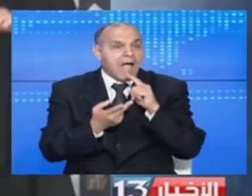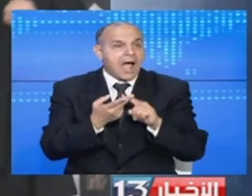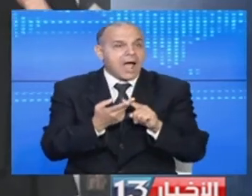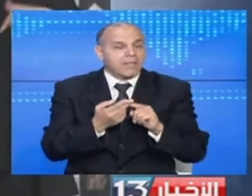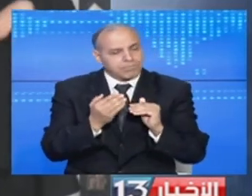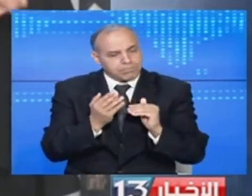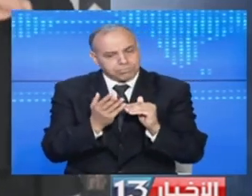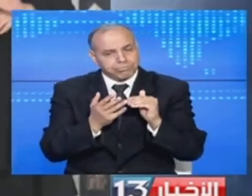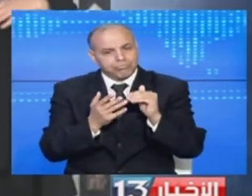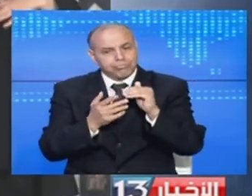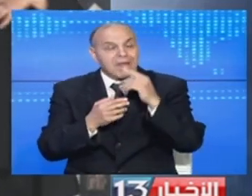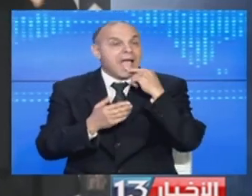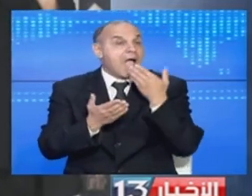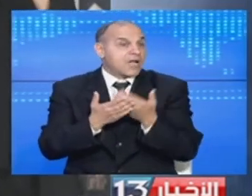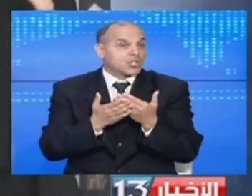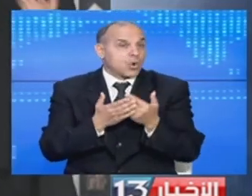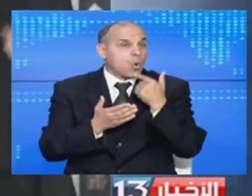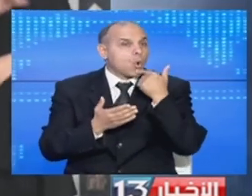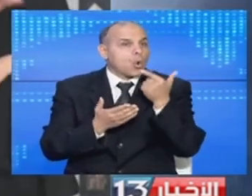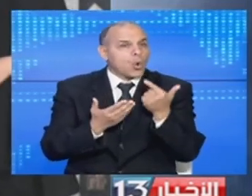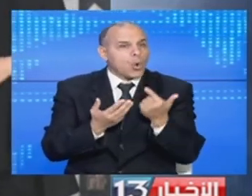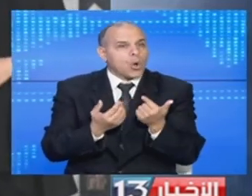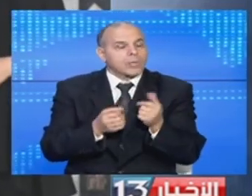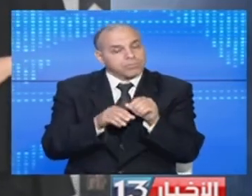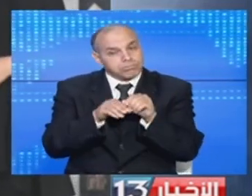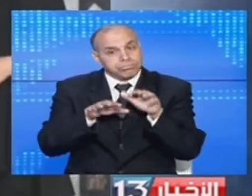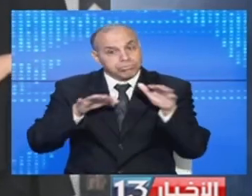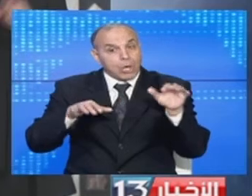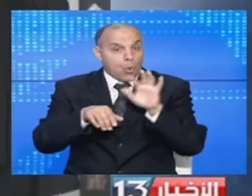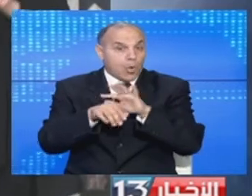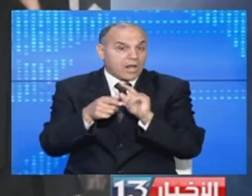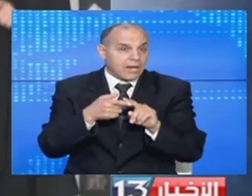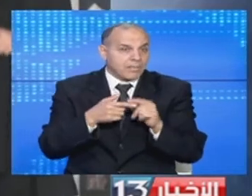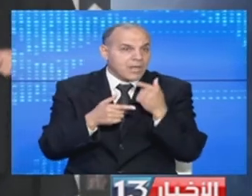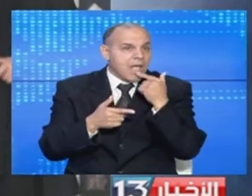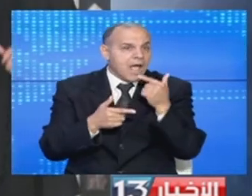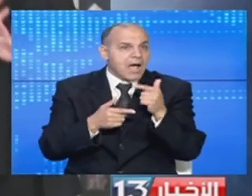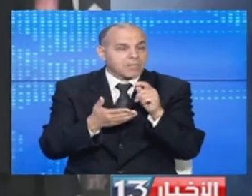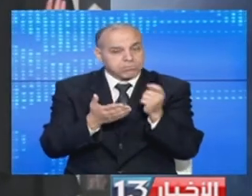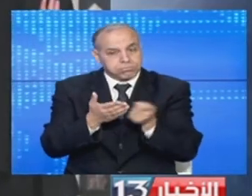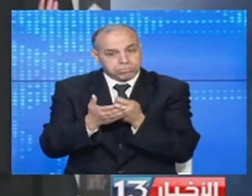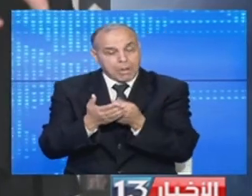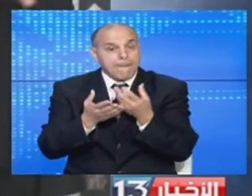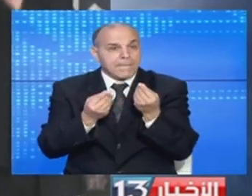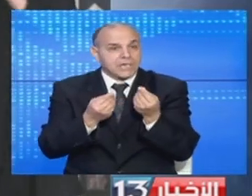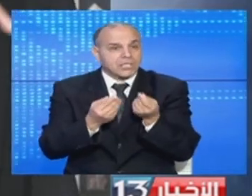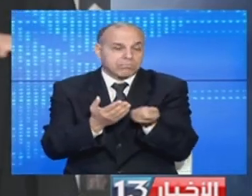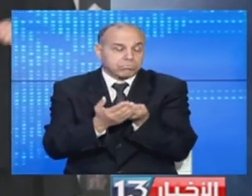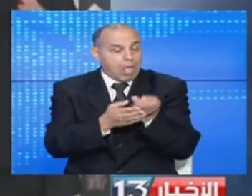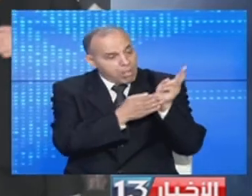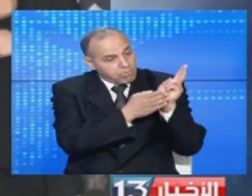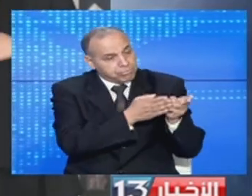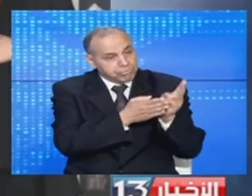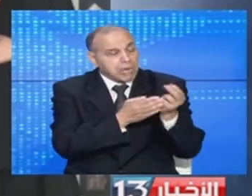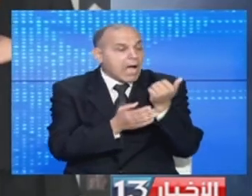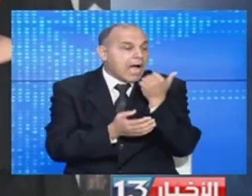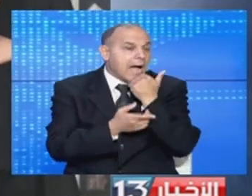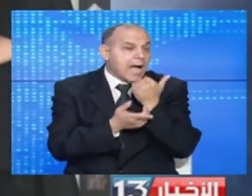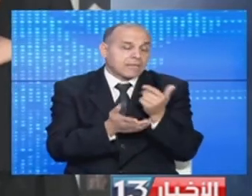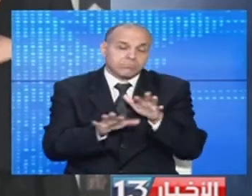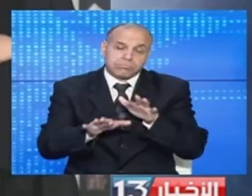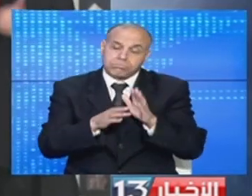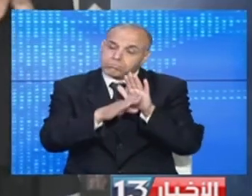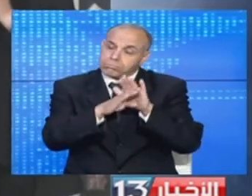تدرج اشار الى انه مع تنام انتشار الفيروس تم تحرير عدد كبير من المحاضر ضد المخالفين